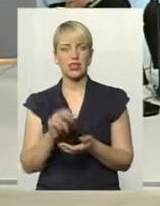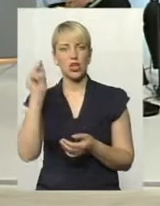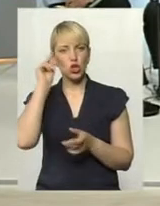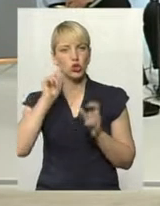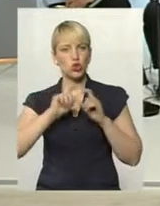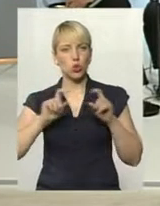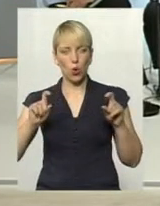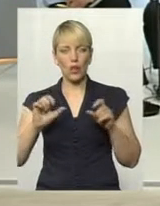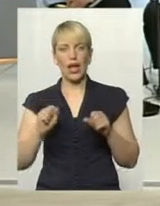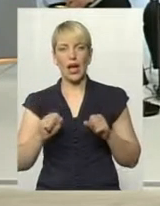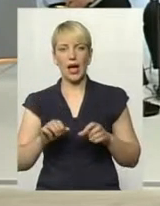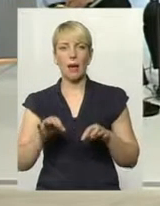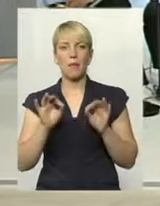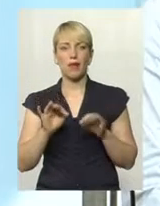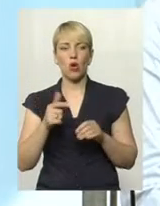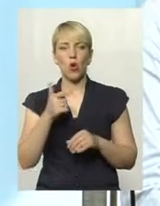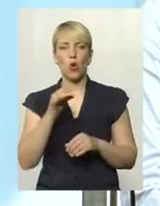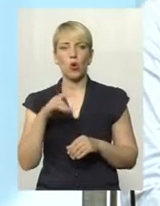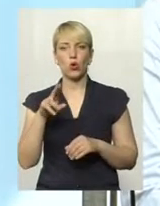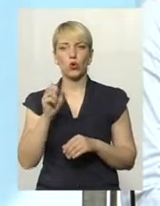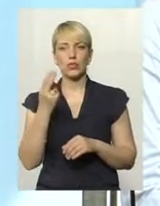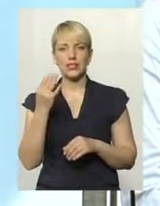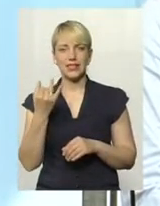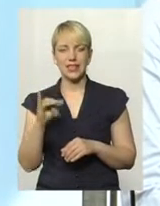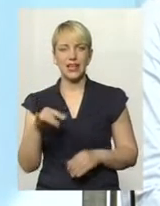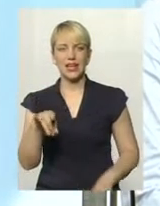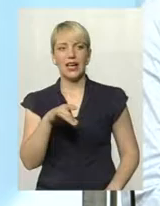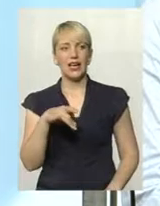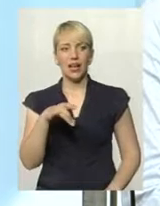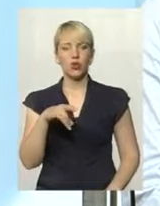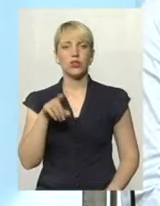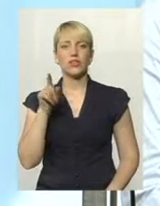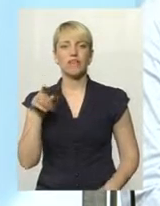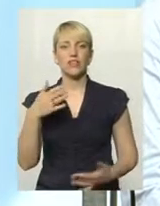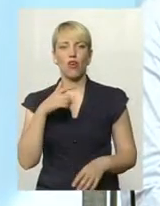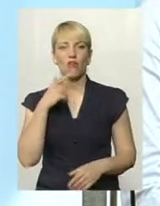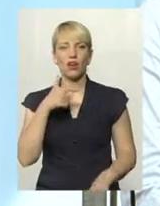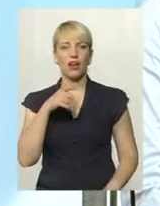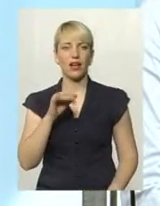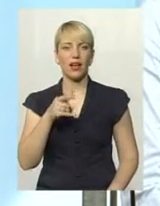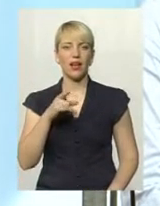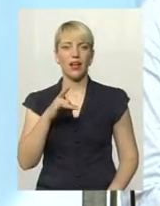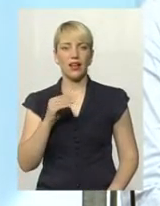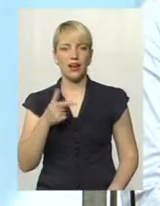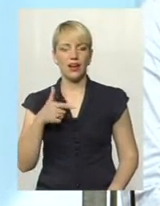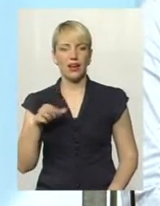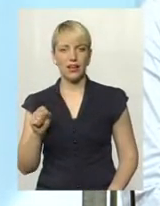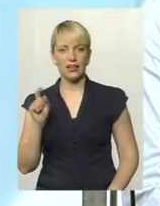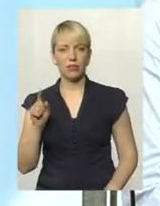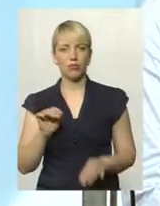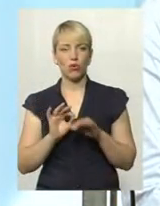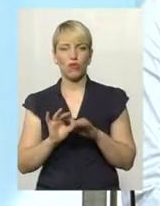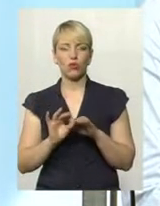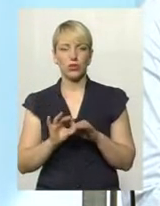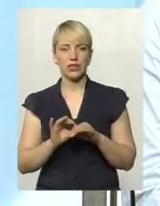А правда, в городському районі, там вже говорили Герега, він проводить,